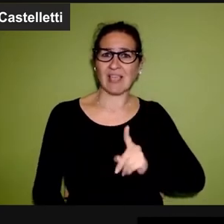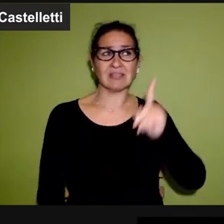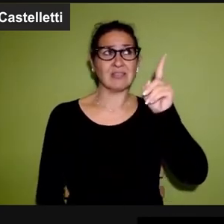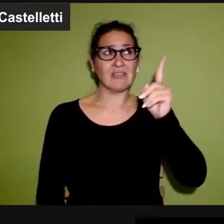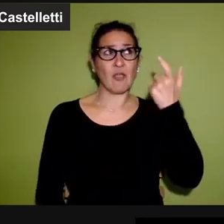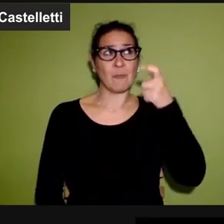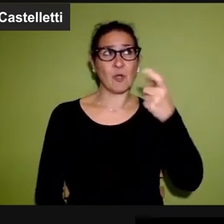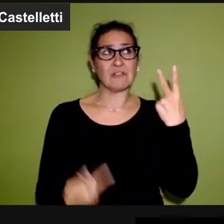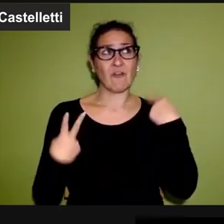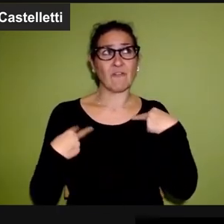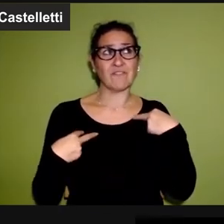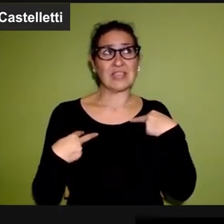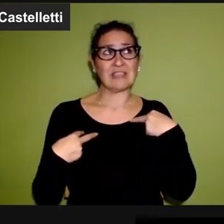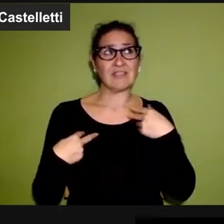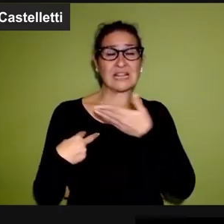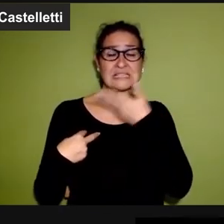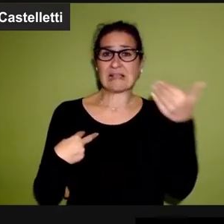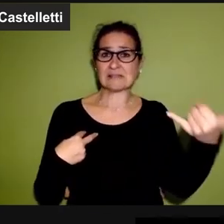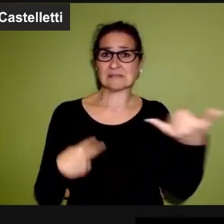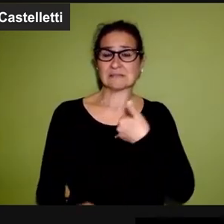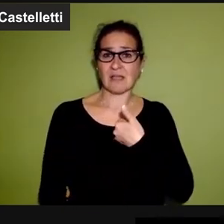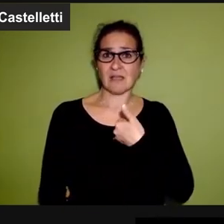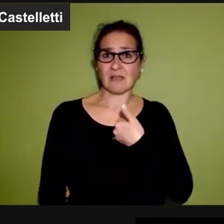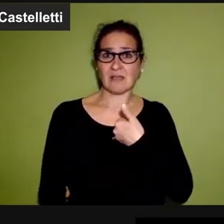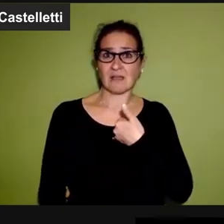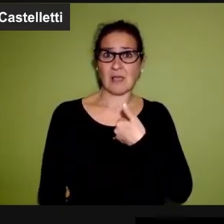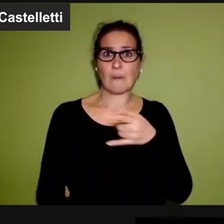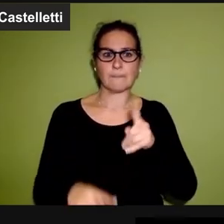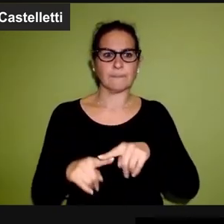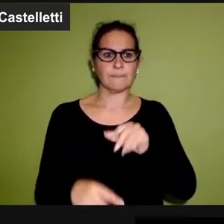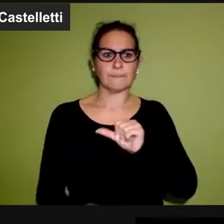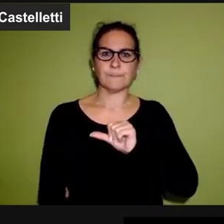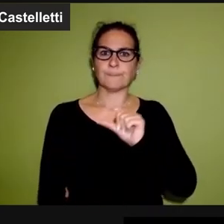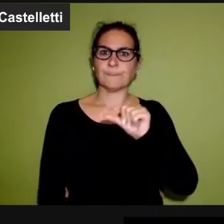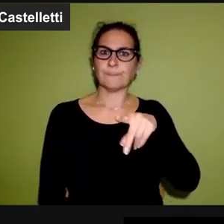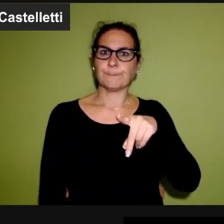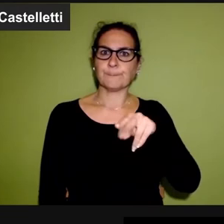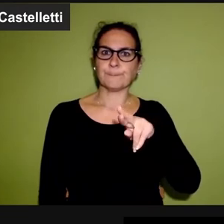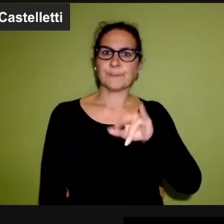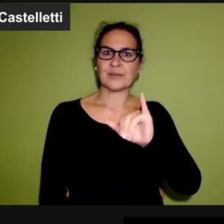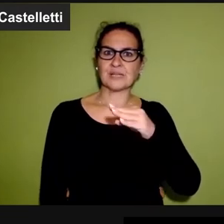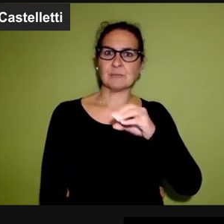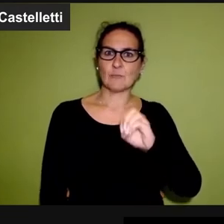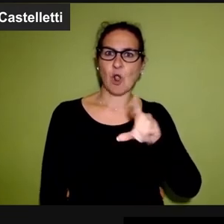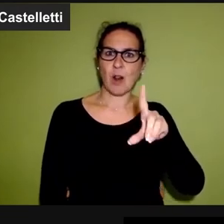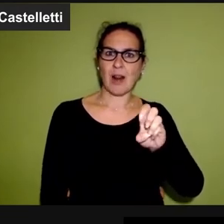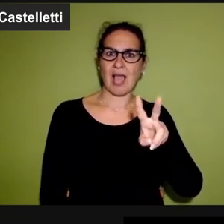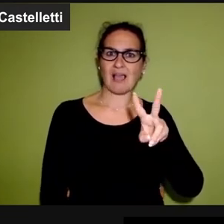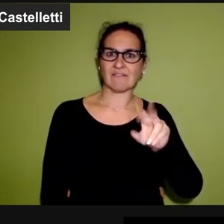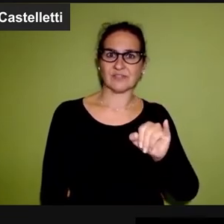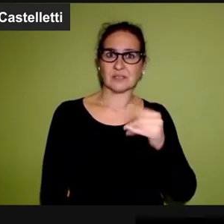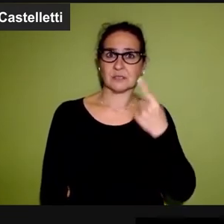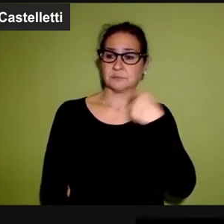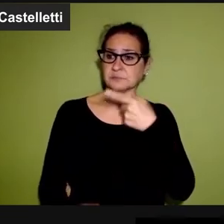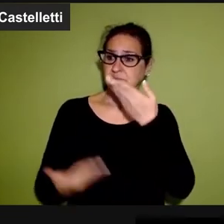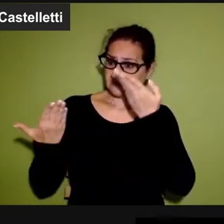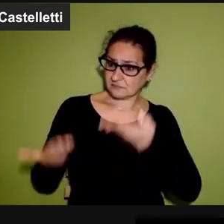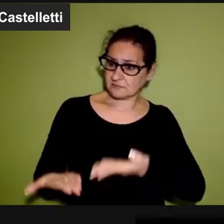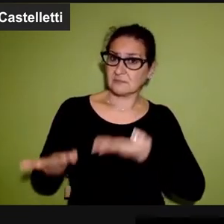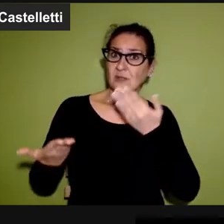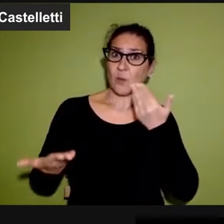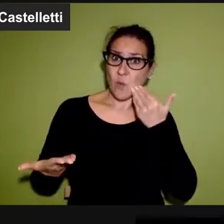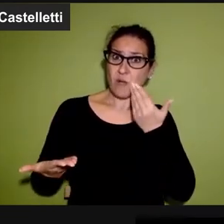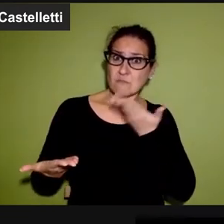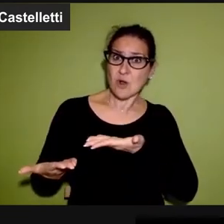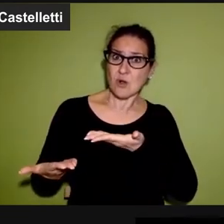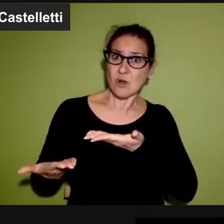che inventare Dio per vivere senza uccidersi. E anche Primo Levi dove se questo è un uomo scrive